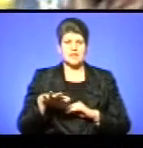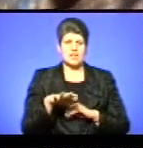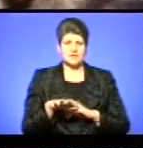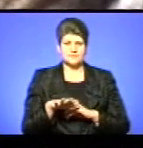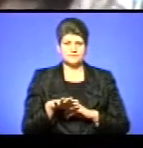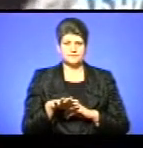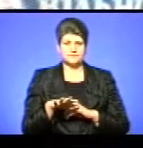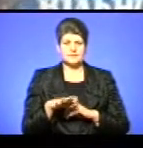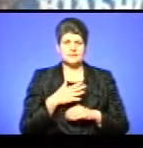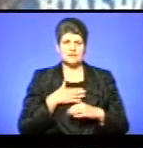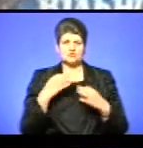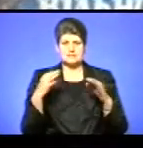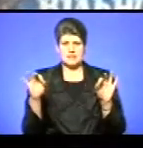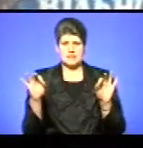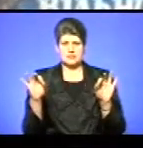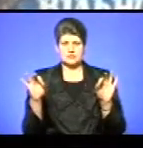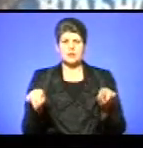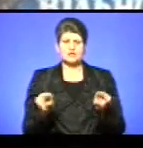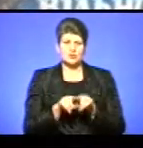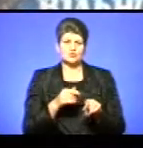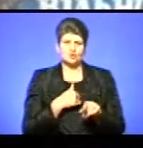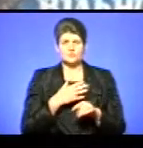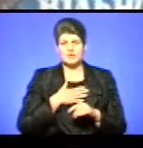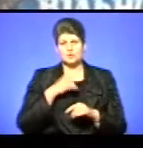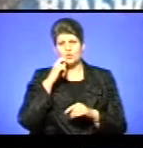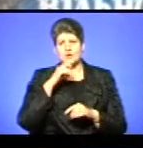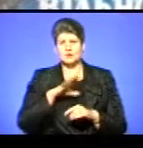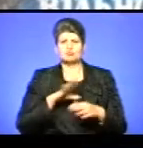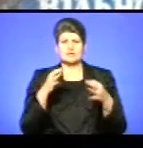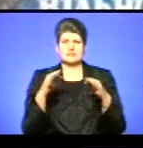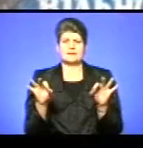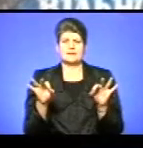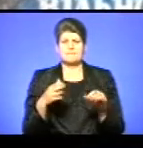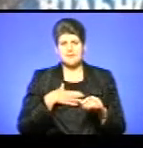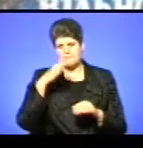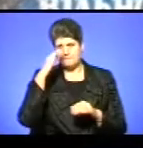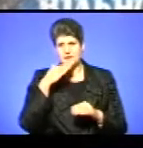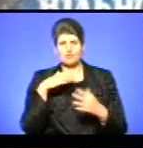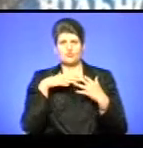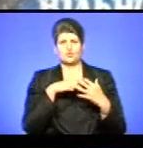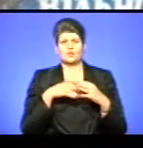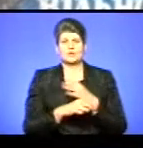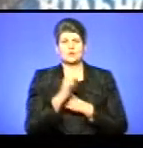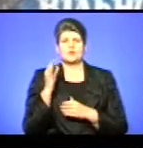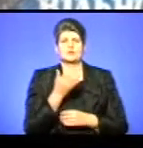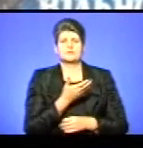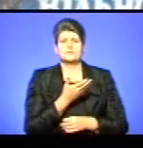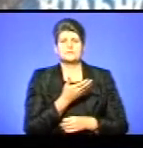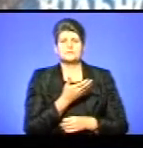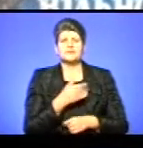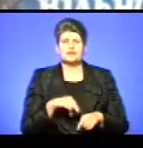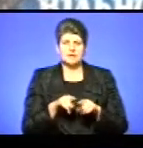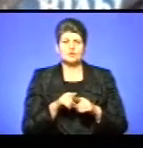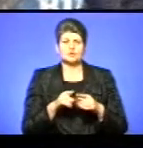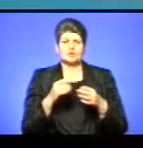З нашою незалежністю. Я теж хочу, щоб наша країна була незалежною. Тому що мій батько воює на Сході. Він також